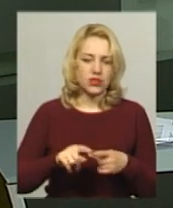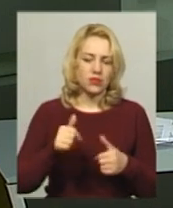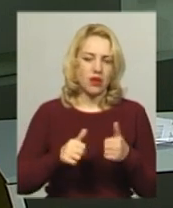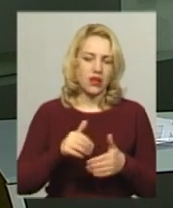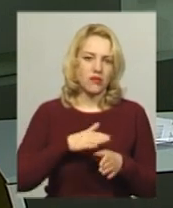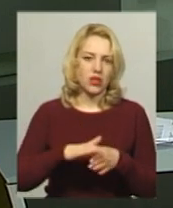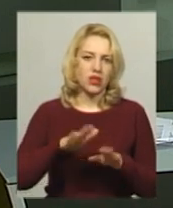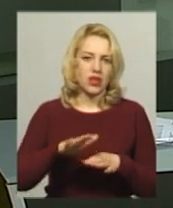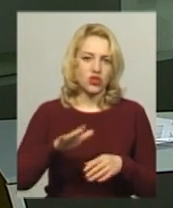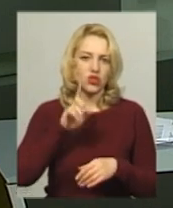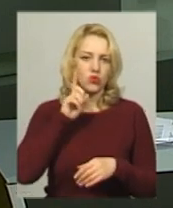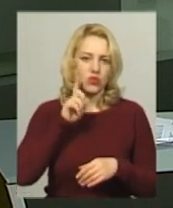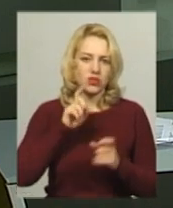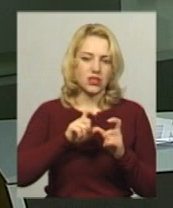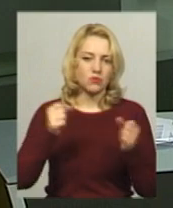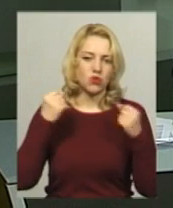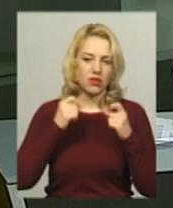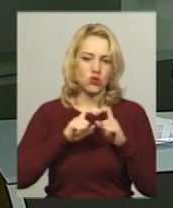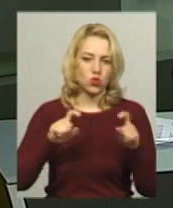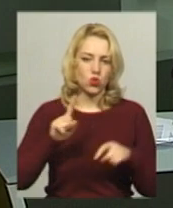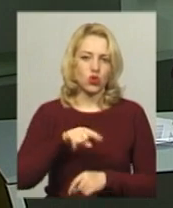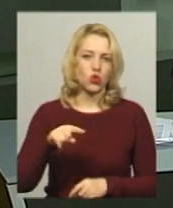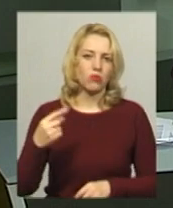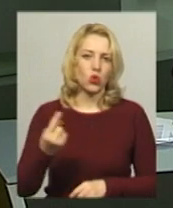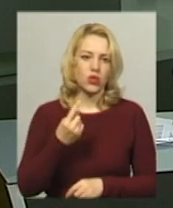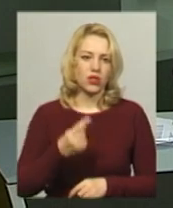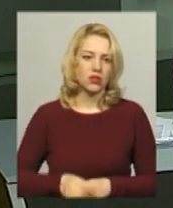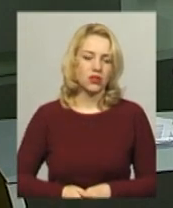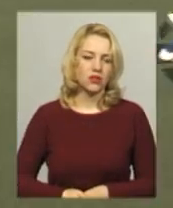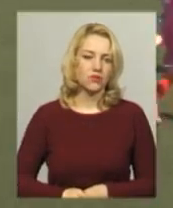дитячо-юнацькій спортивній школі номер один. Більше розповість Андрій Гуменний.